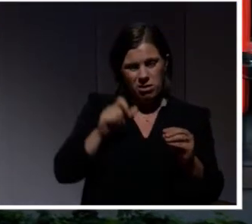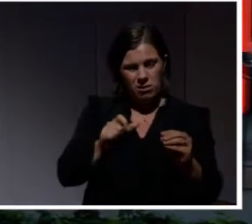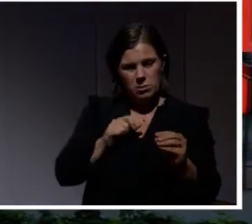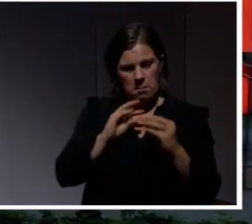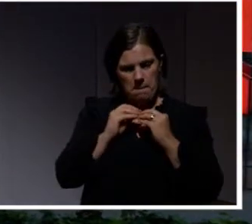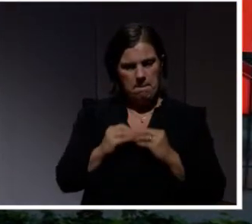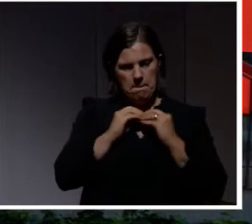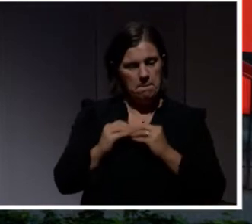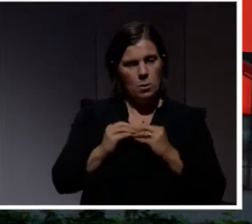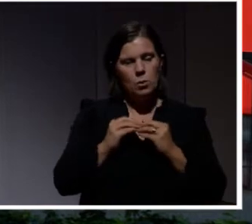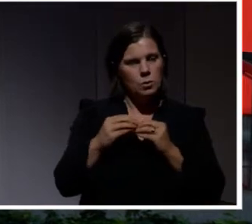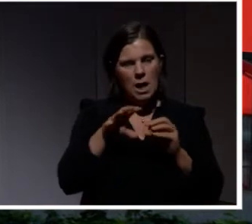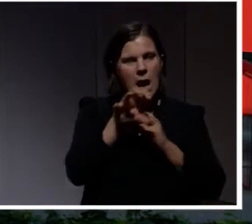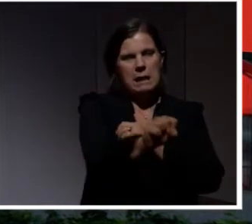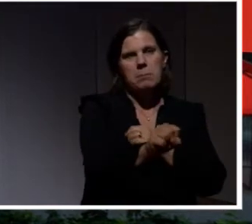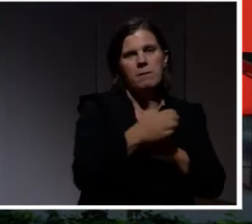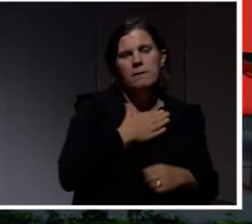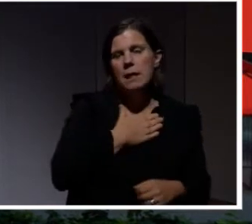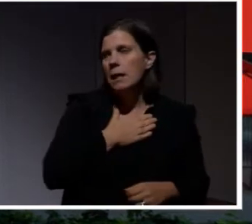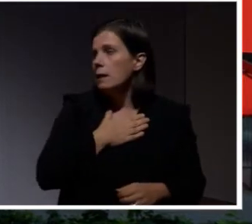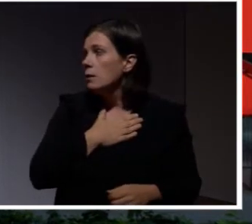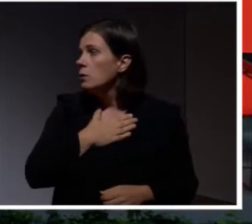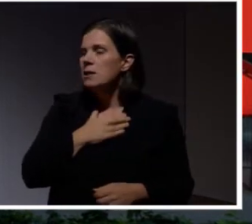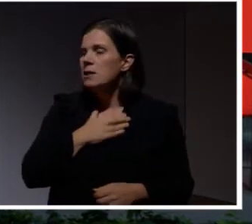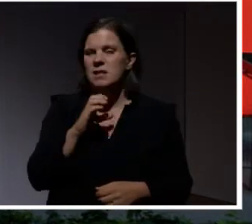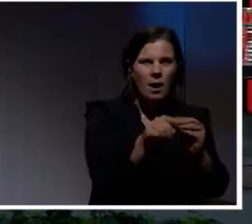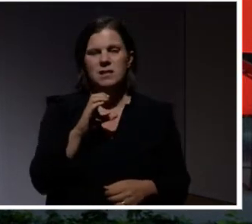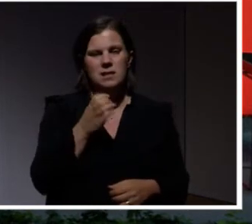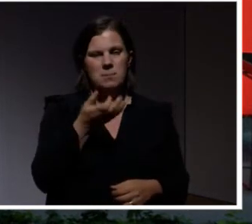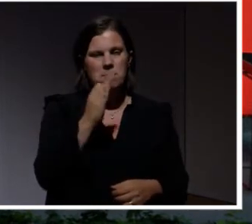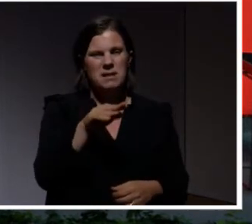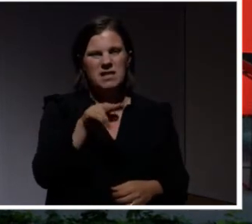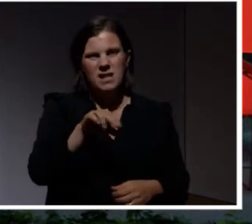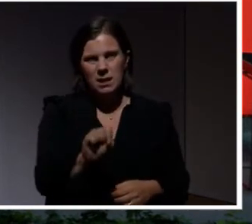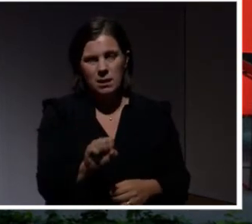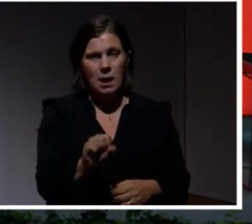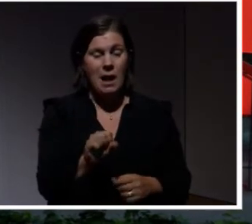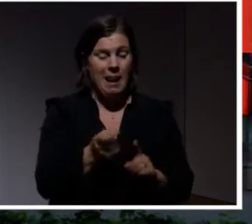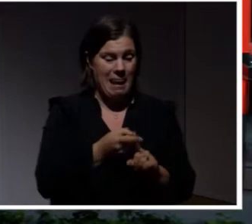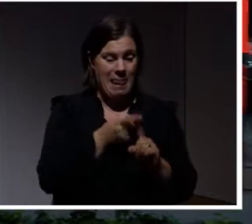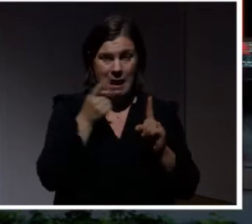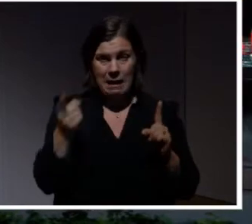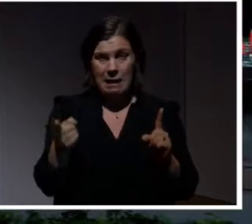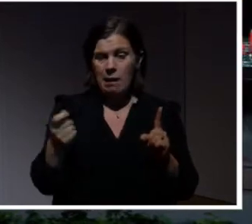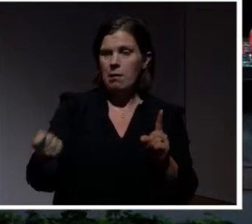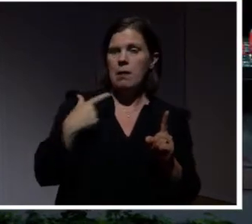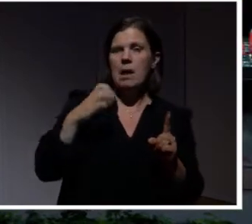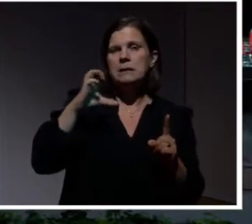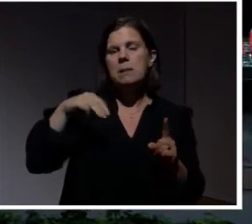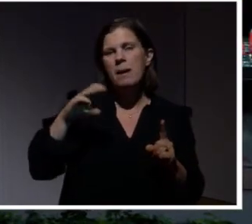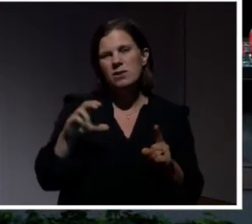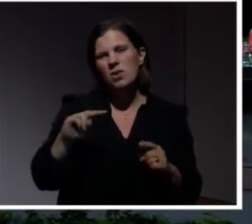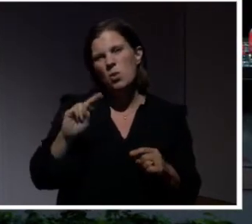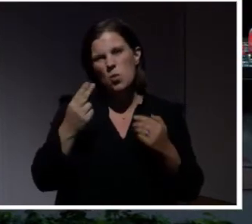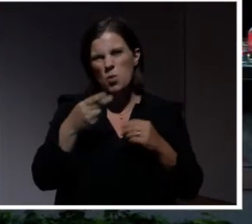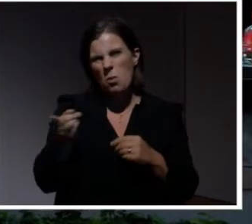det angriparen vill. Och sen har vi smishing. Det kommer in länkar via sms. Nu har de ju tröttnat.